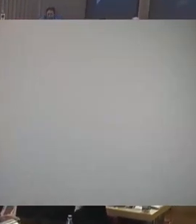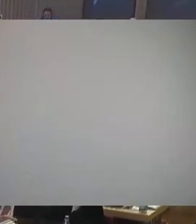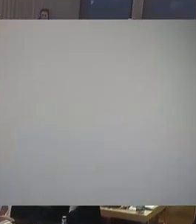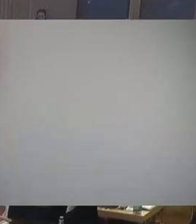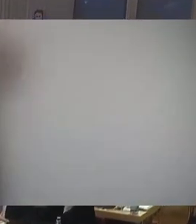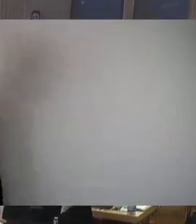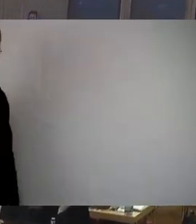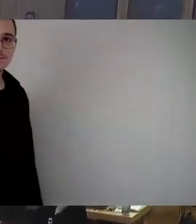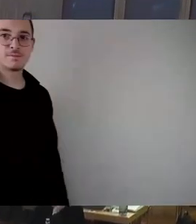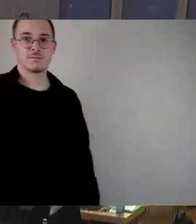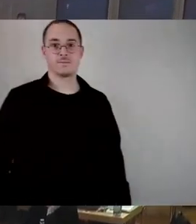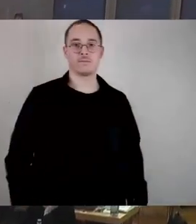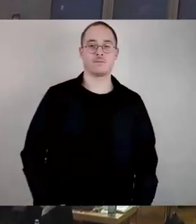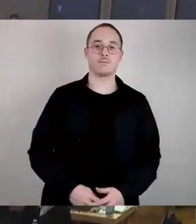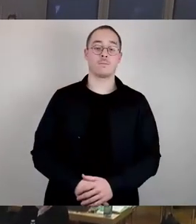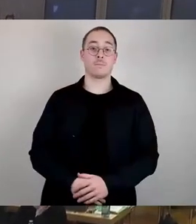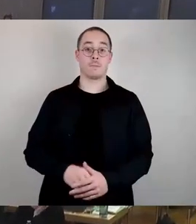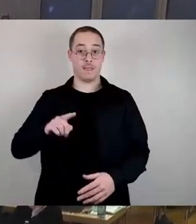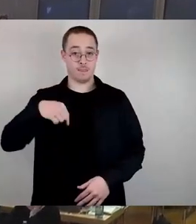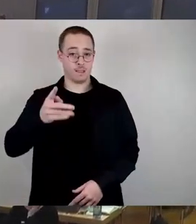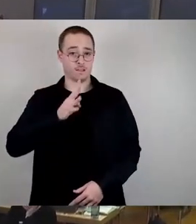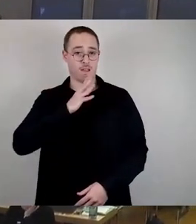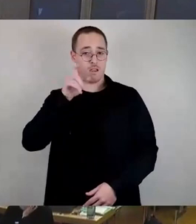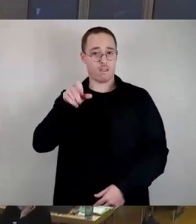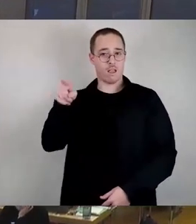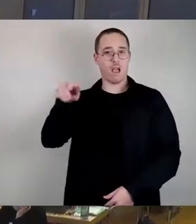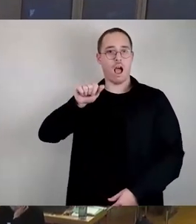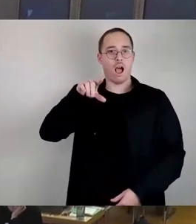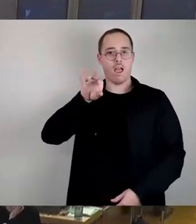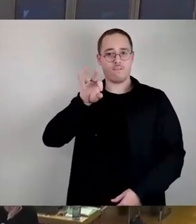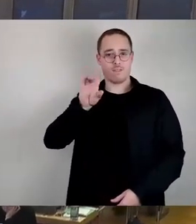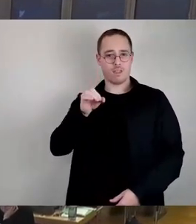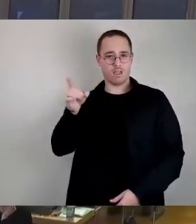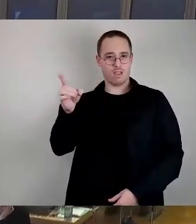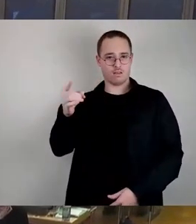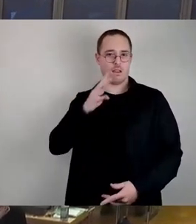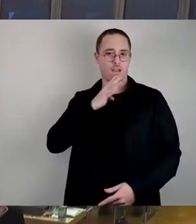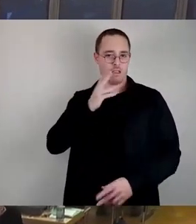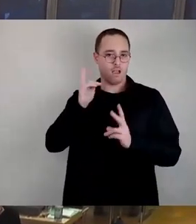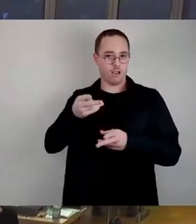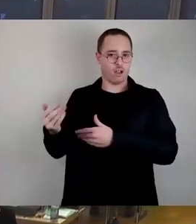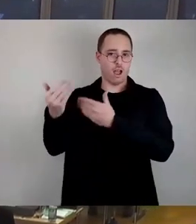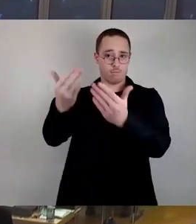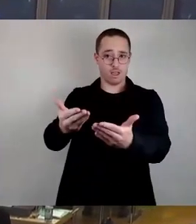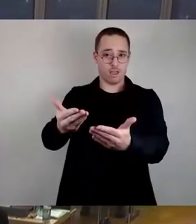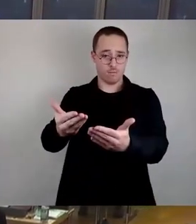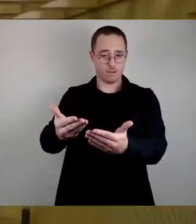Als nächster Redner für die AfD, die ja Rederecht abgetreten haben, ein Herr Arthur Abramowitsch. Ich darf Sie nach vorne bitten.